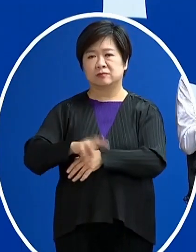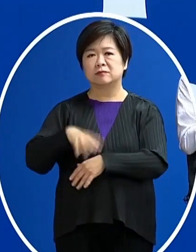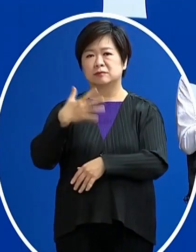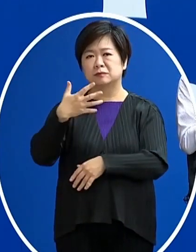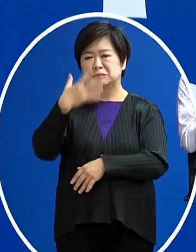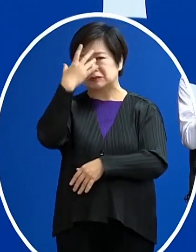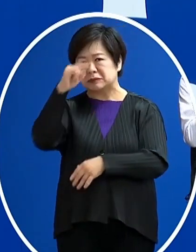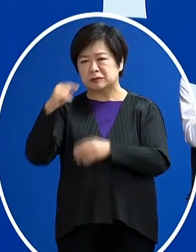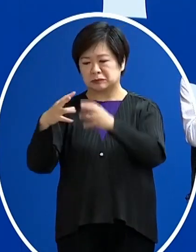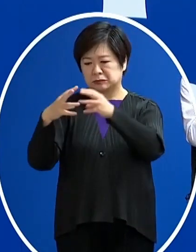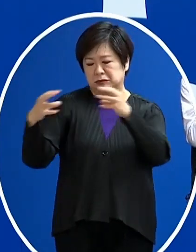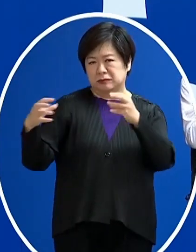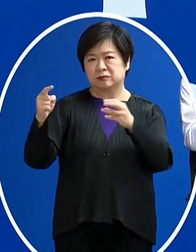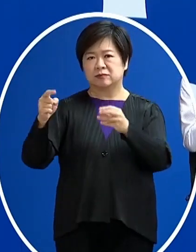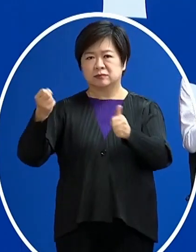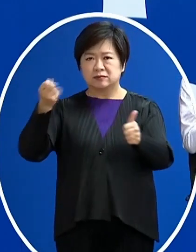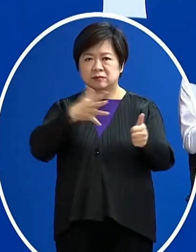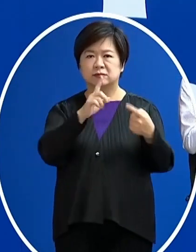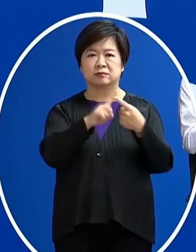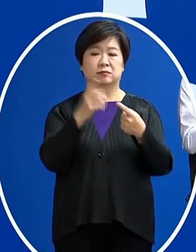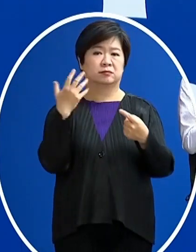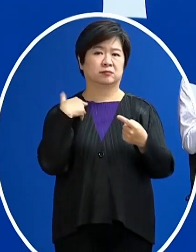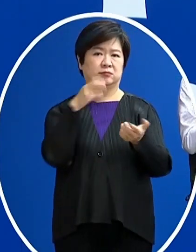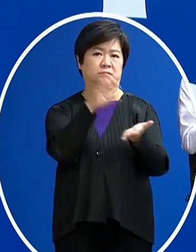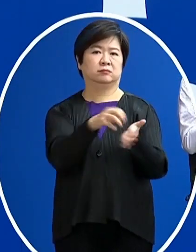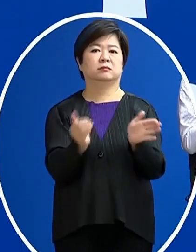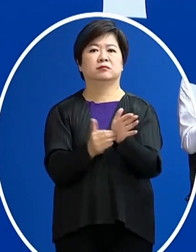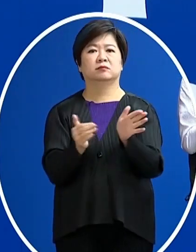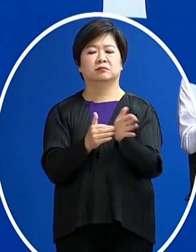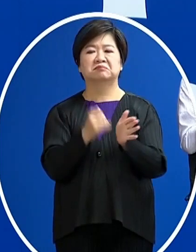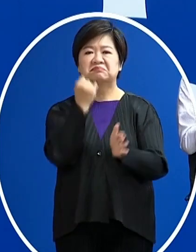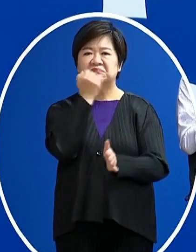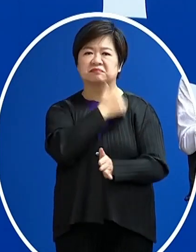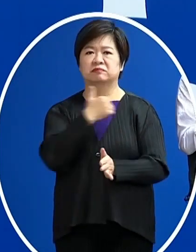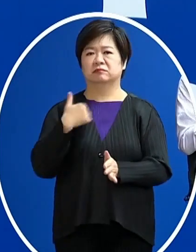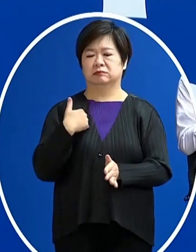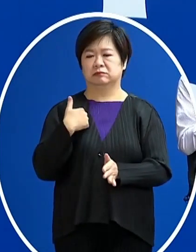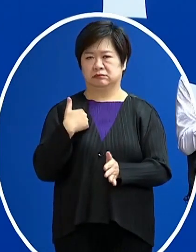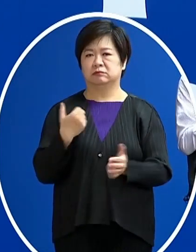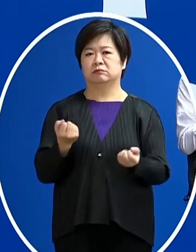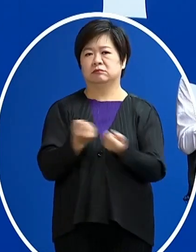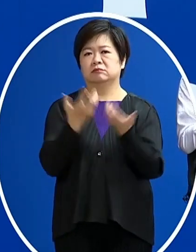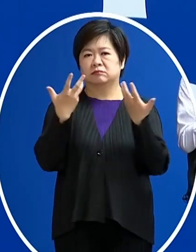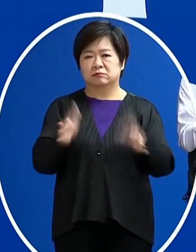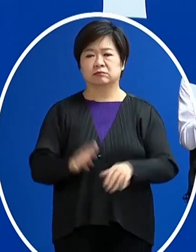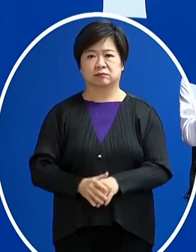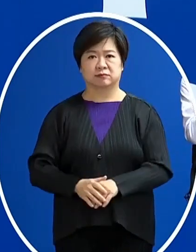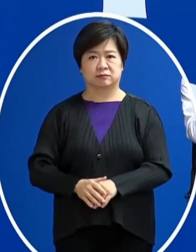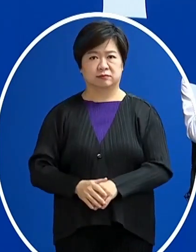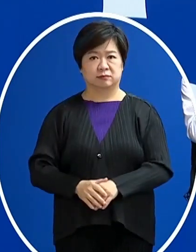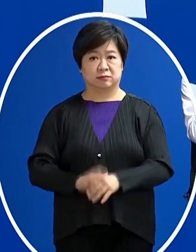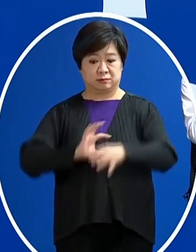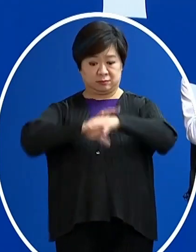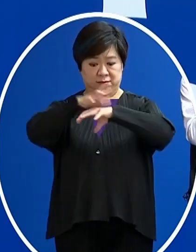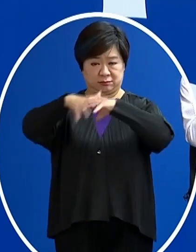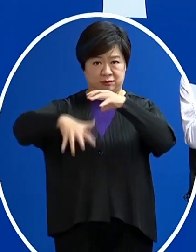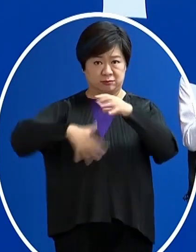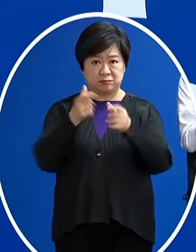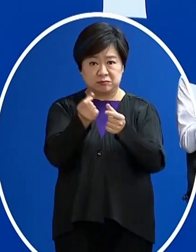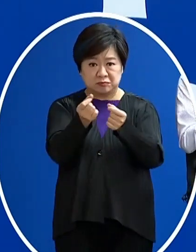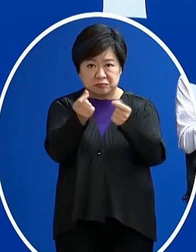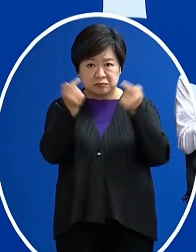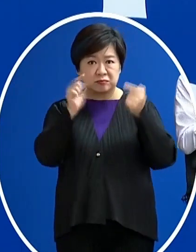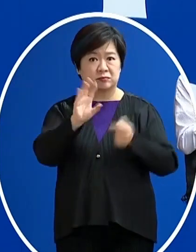歐洲案例也證實說 他是有存在這樣的一個可能性也會實際發生 但是就整體的全球流行來說